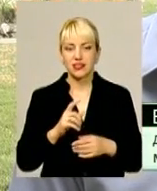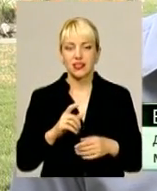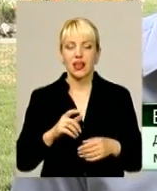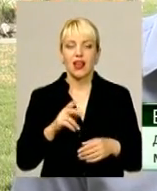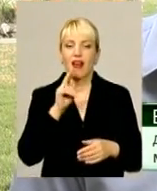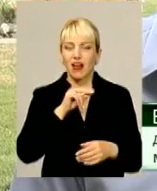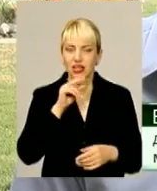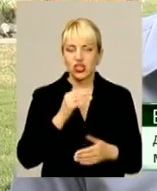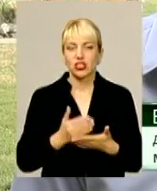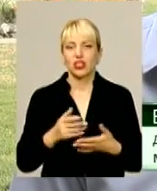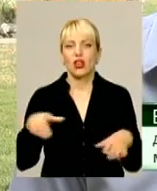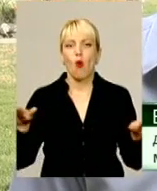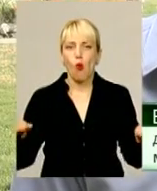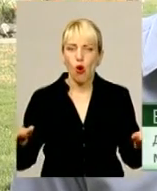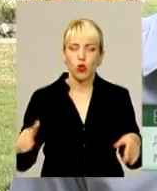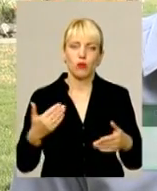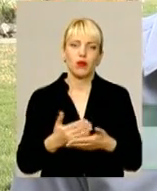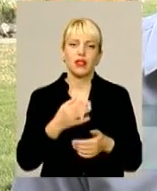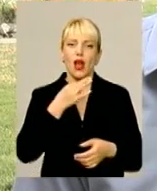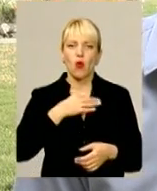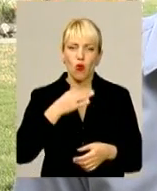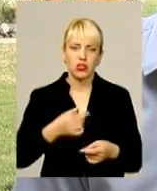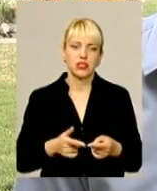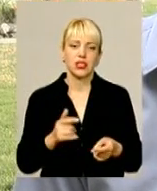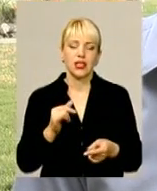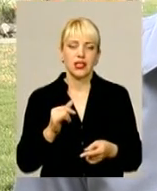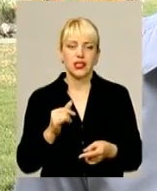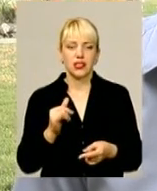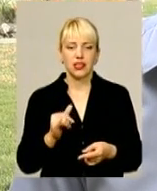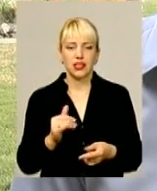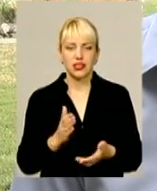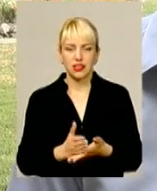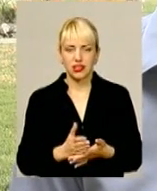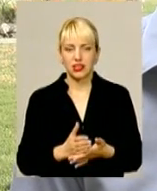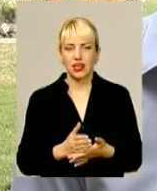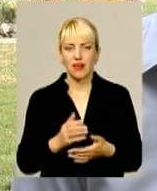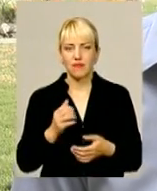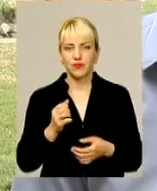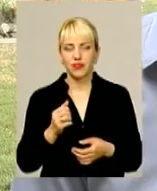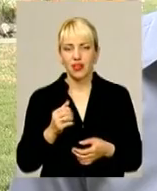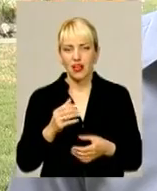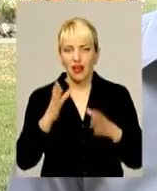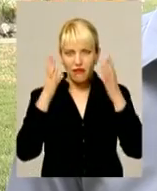качки, є голуби, є кози, є в'єтнамські свині.